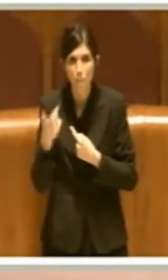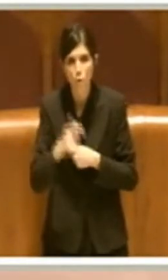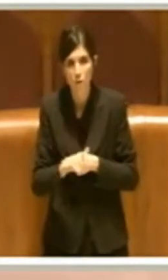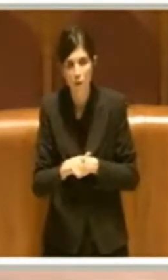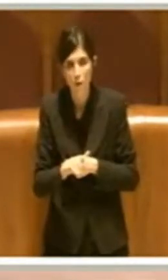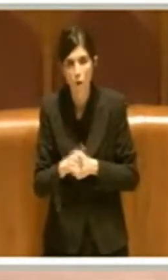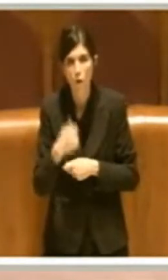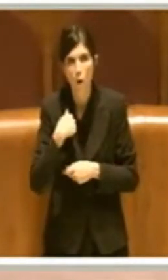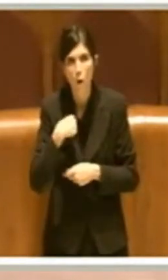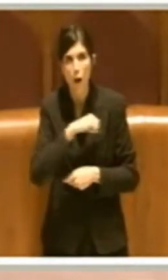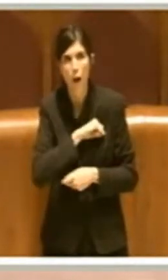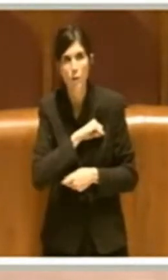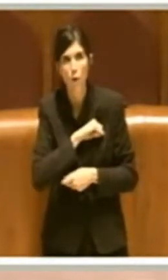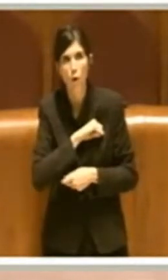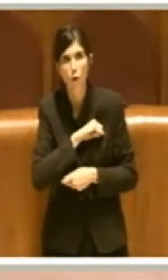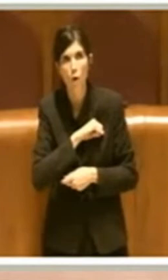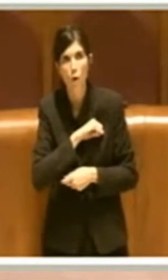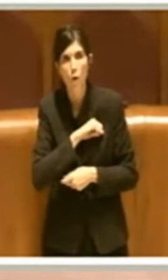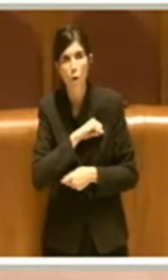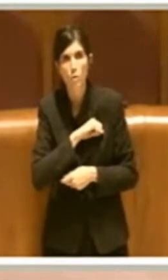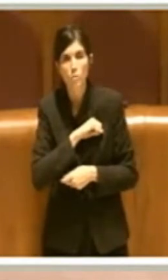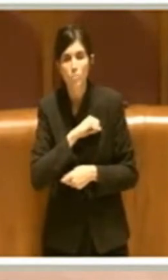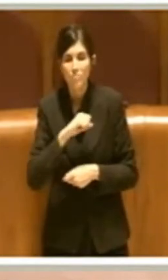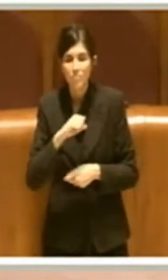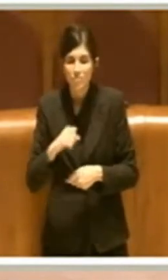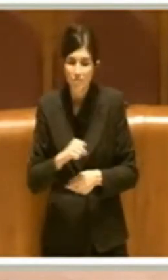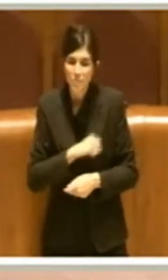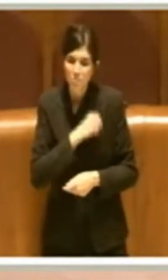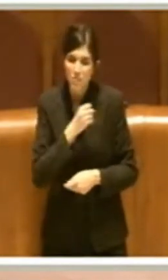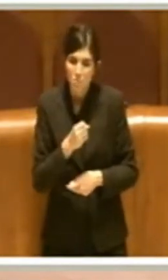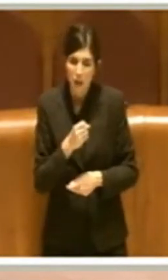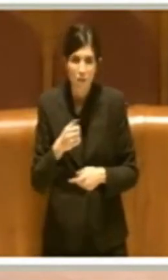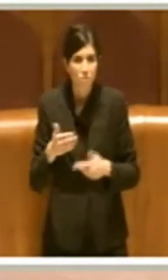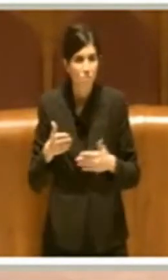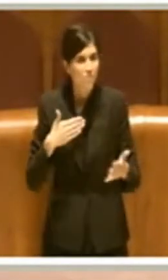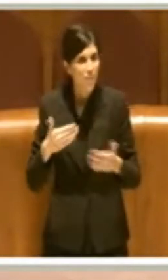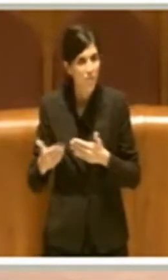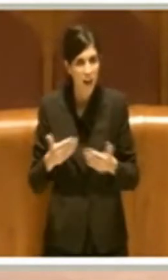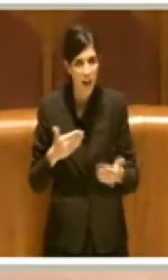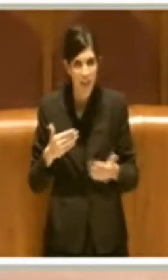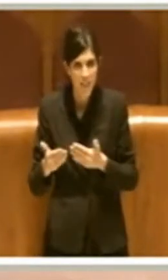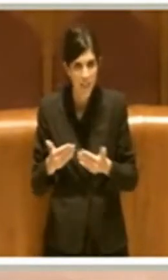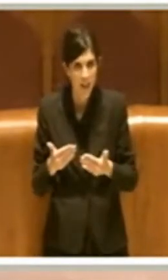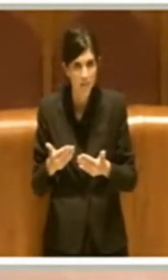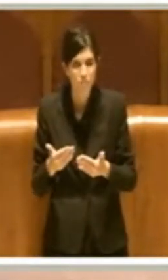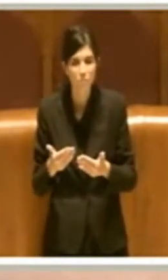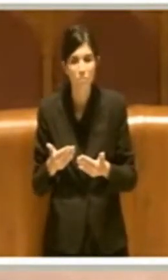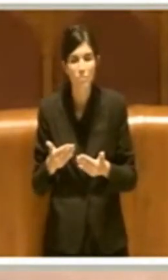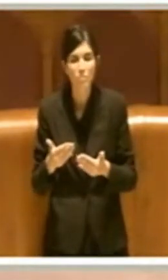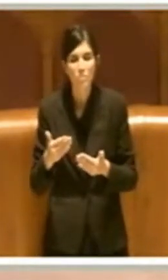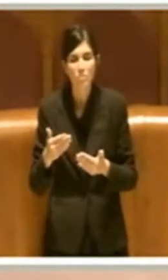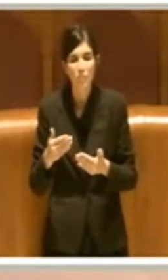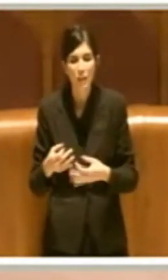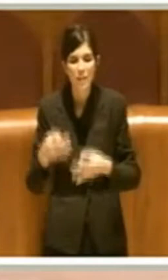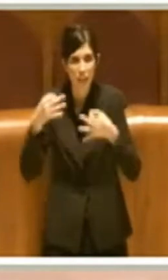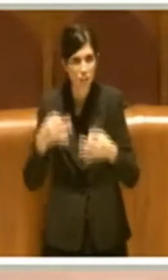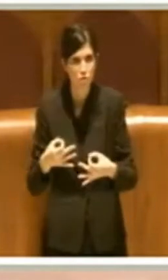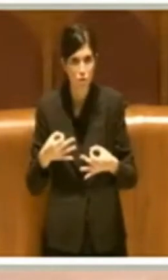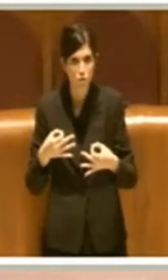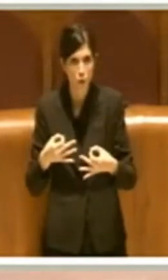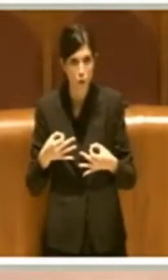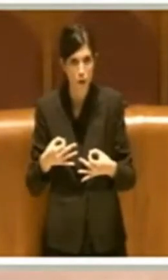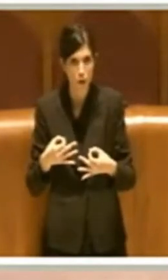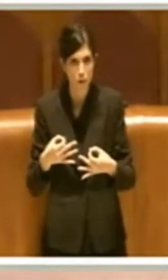io credo che purtroppo la fretta con cui è stata presa questa decisione